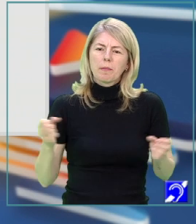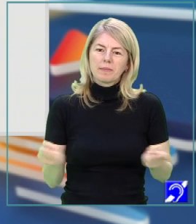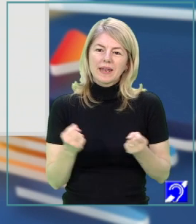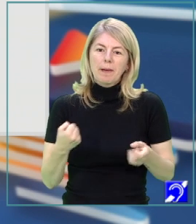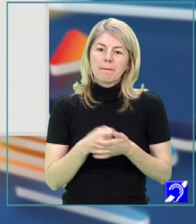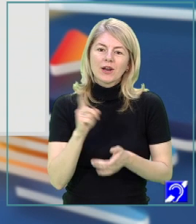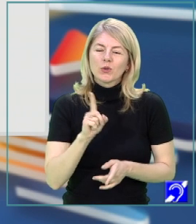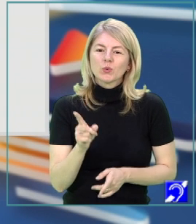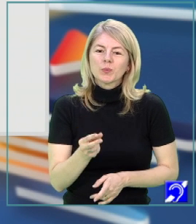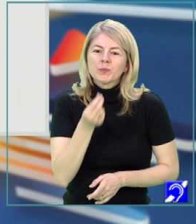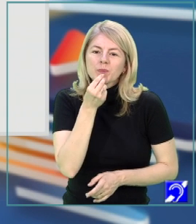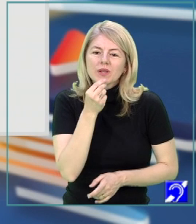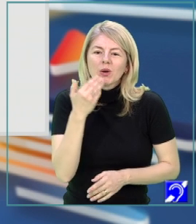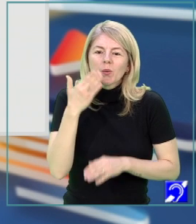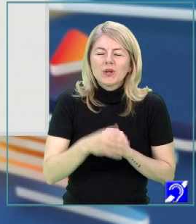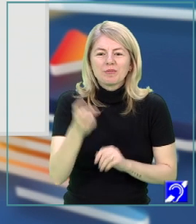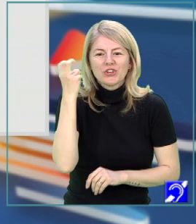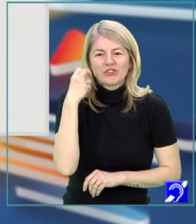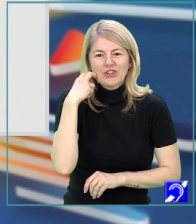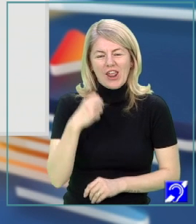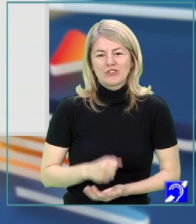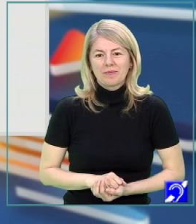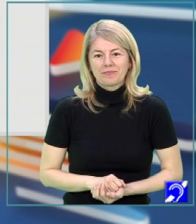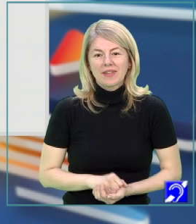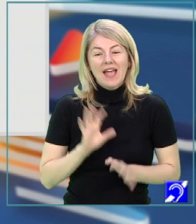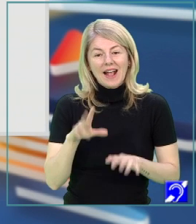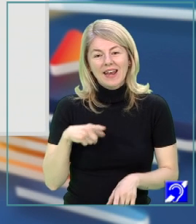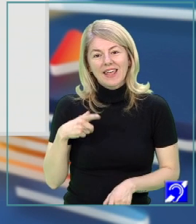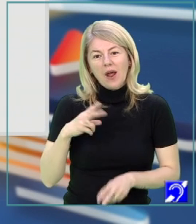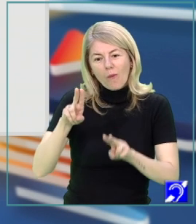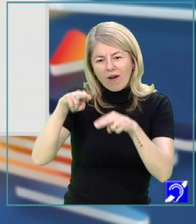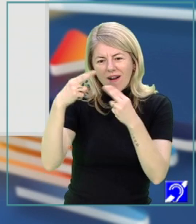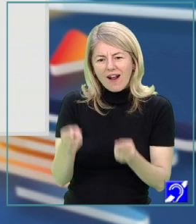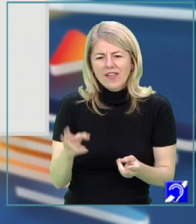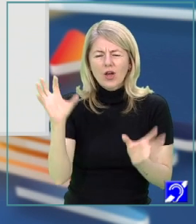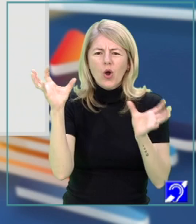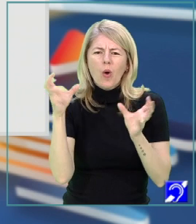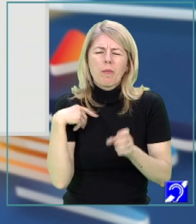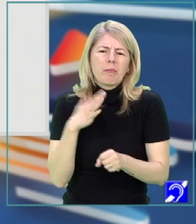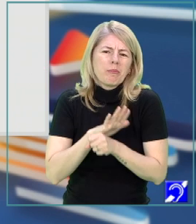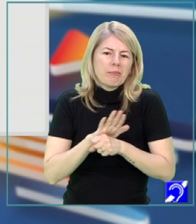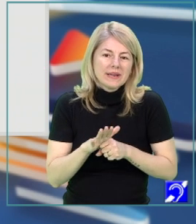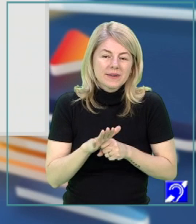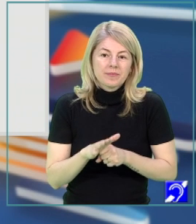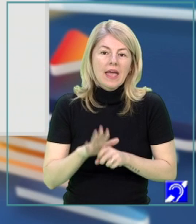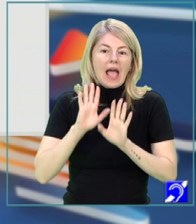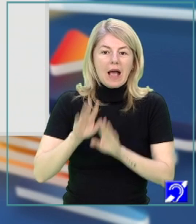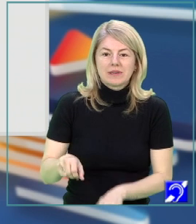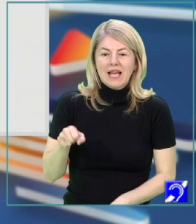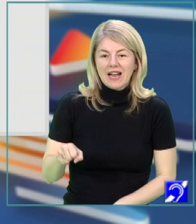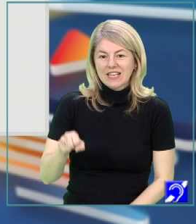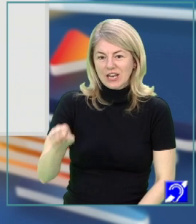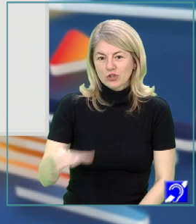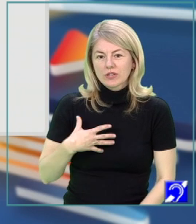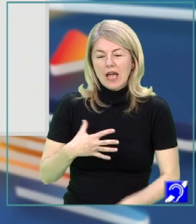până nu ne răsfățăm gustul cu ultimele cireșe de iunie, care dădeau să cadă de pe ramuri de coapte ce erau. Am lăsat gălețile jos,